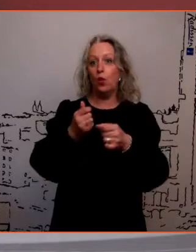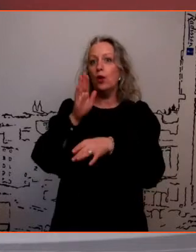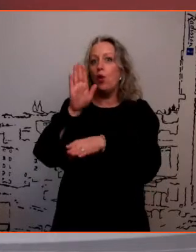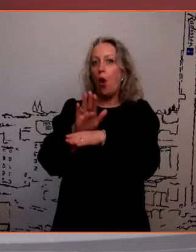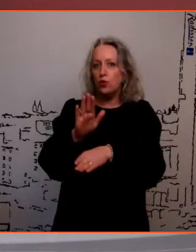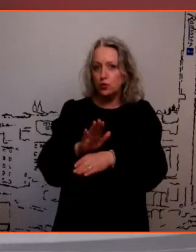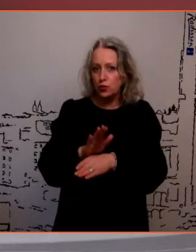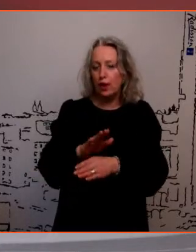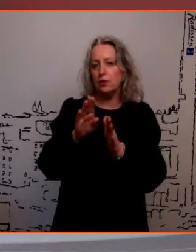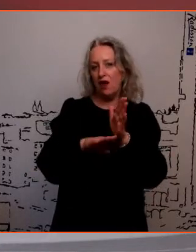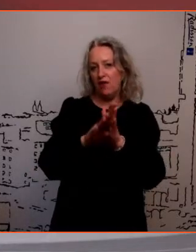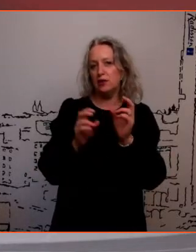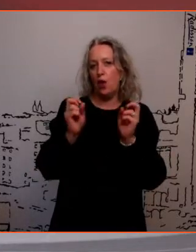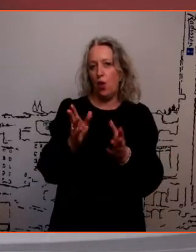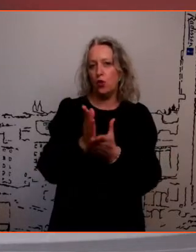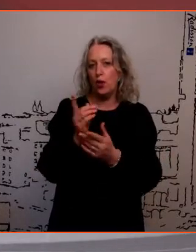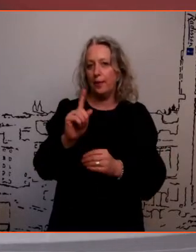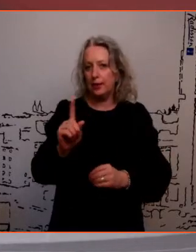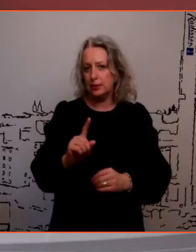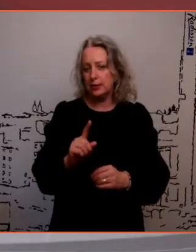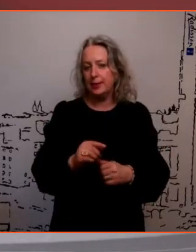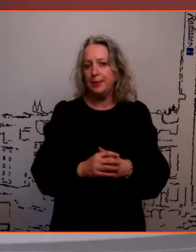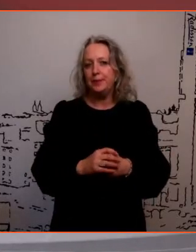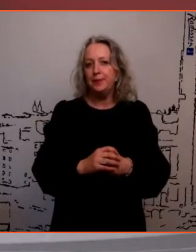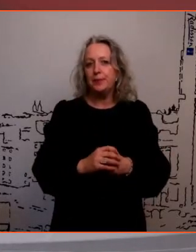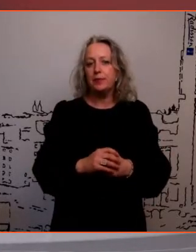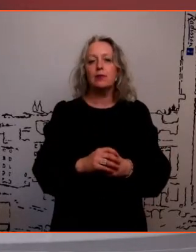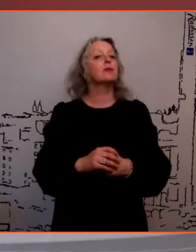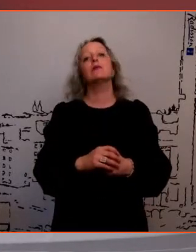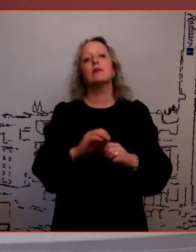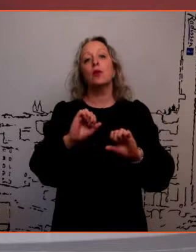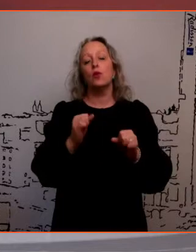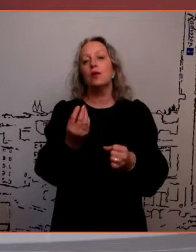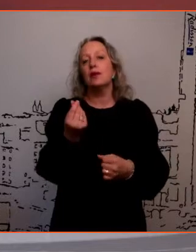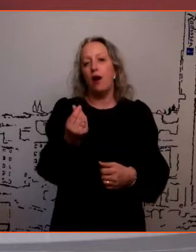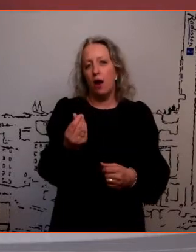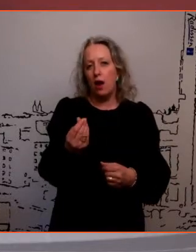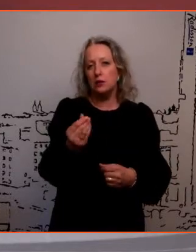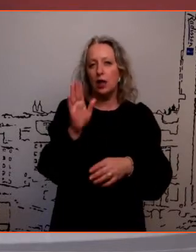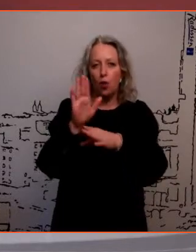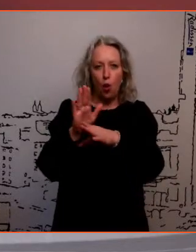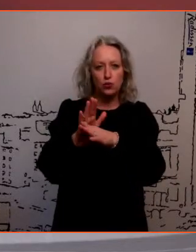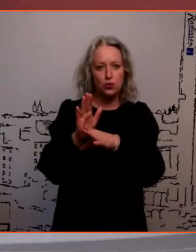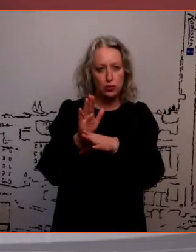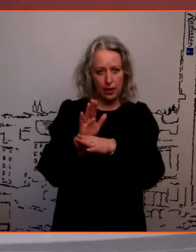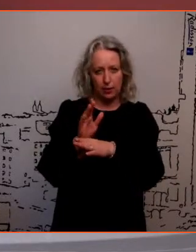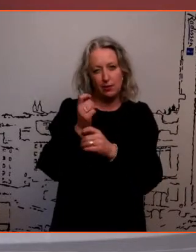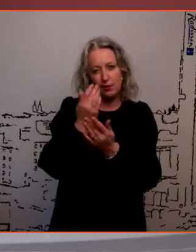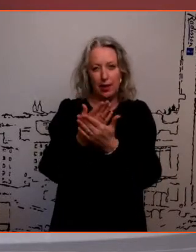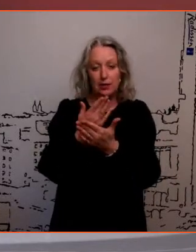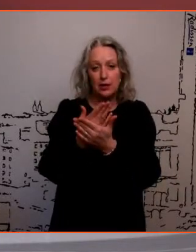tüüpilised tohupunktid mõtlge ongi see, et kui on rahalised kohustused vajatud endale